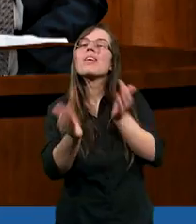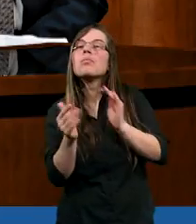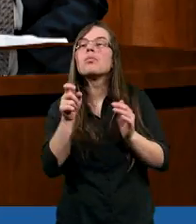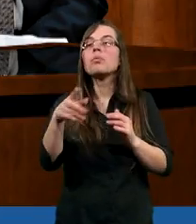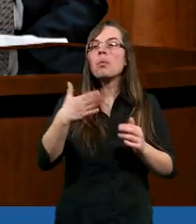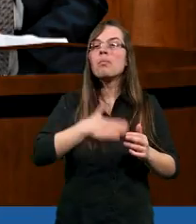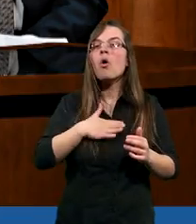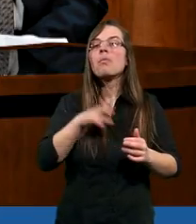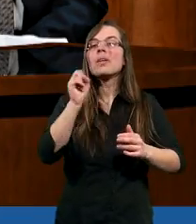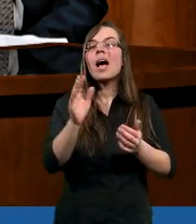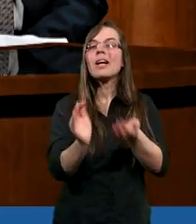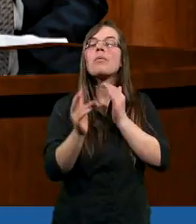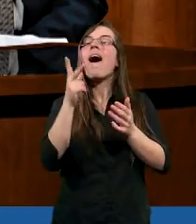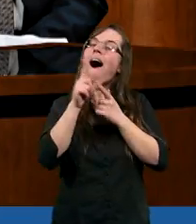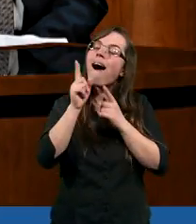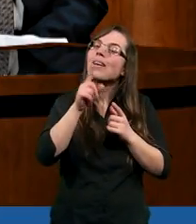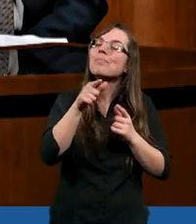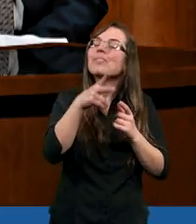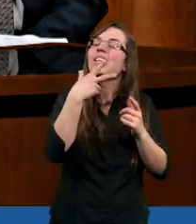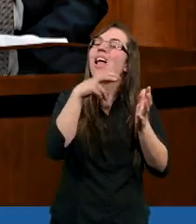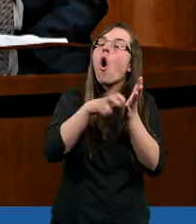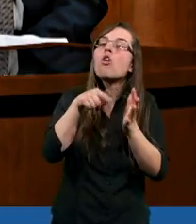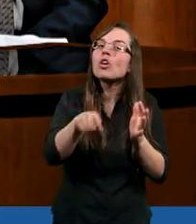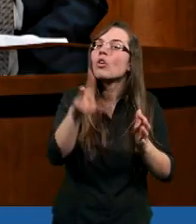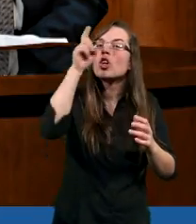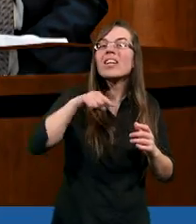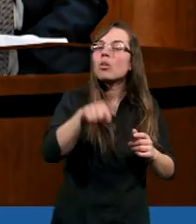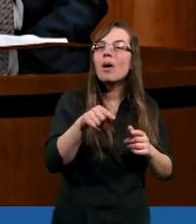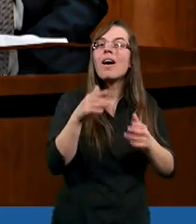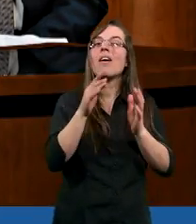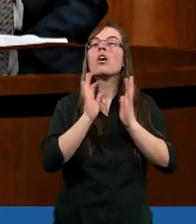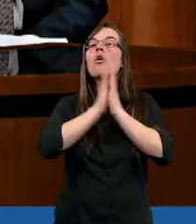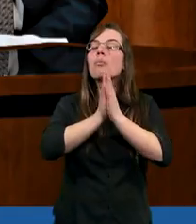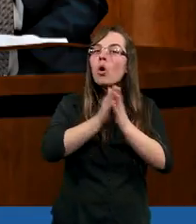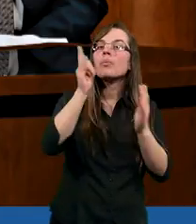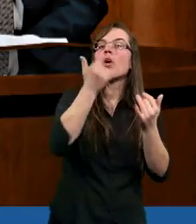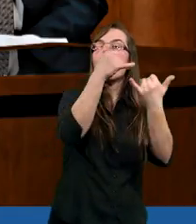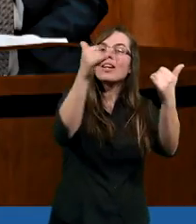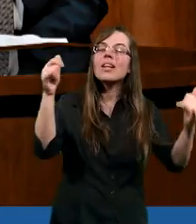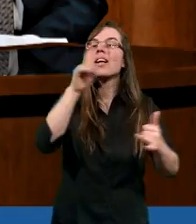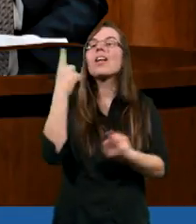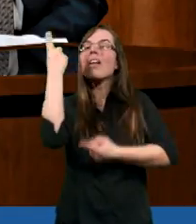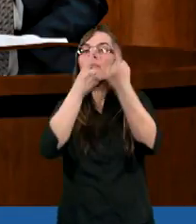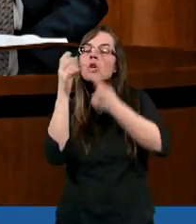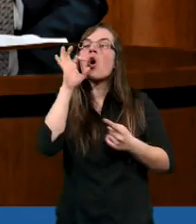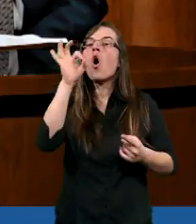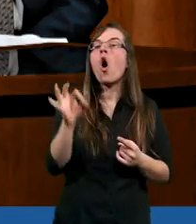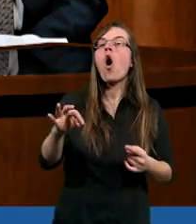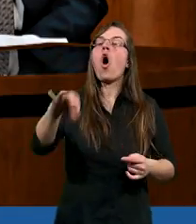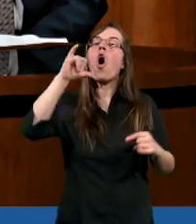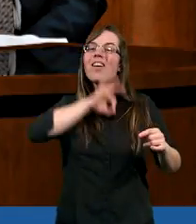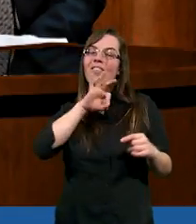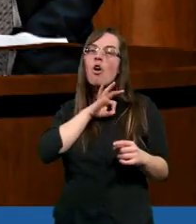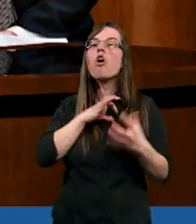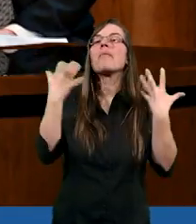podoba mi się, autor tutaj zwrócił uwagę, że my nawet możemy prosić o innych z myślą o